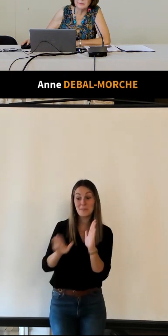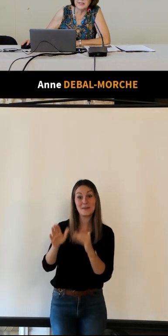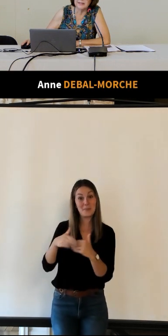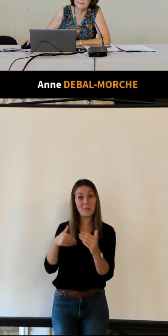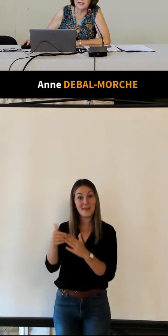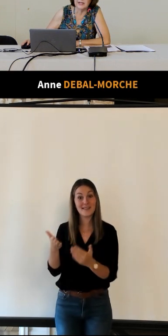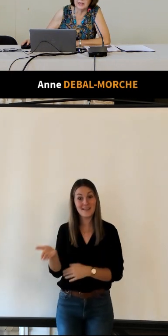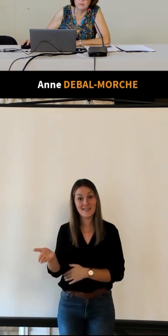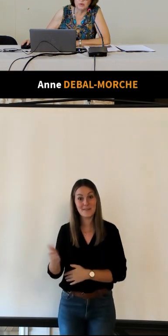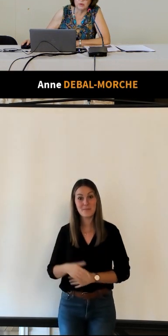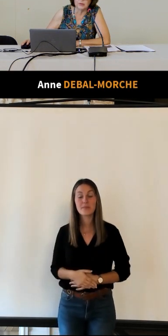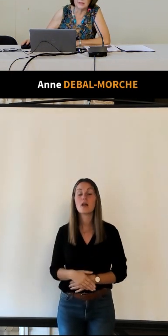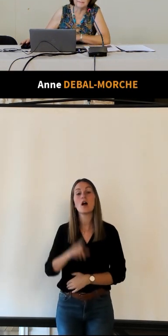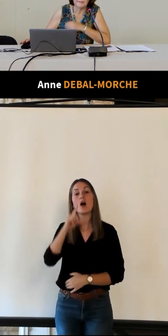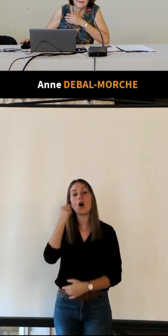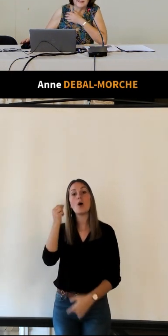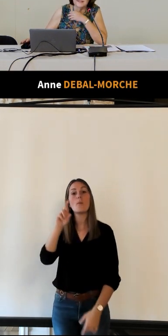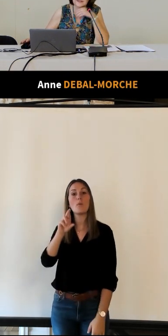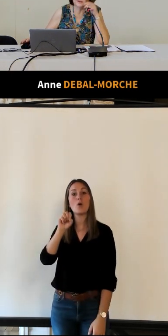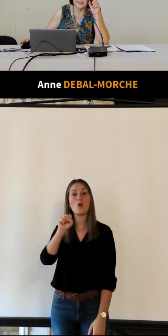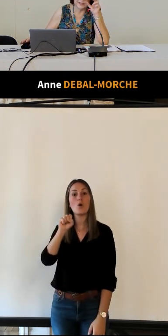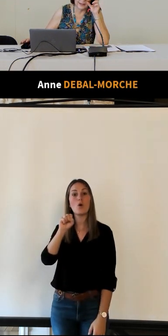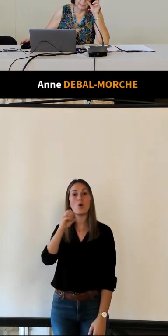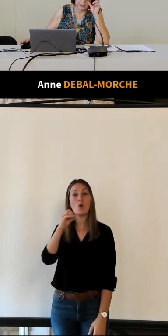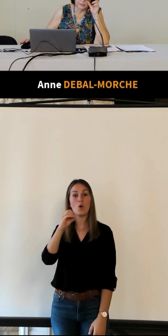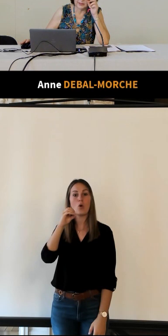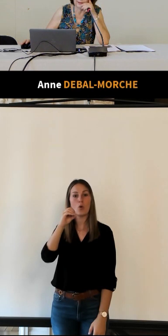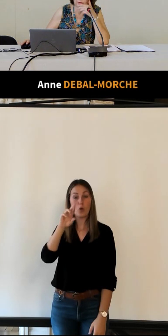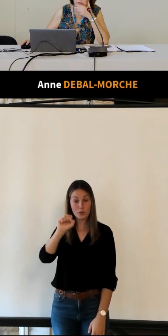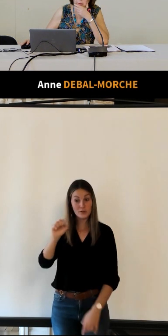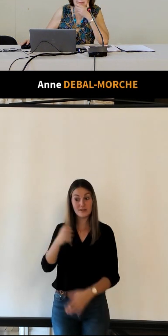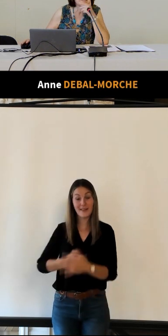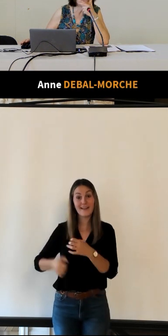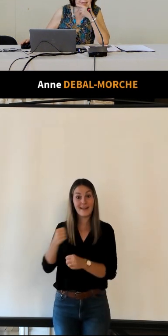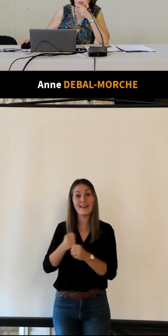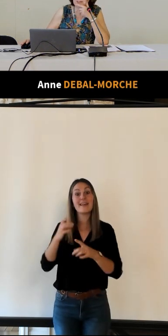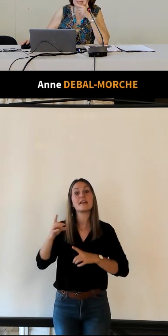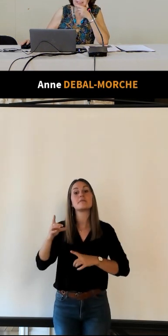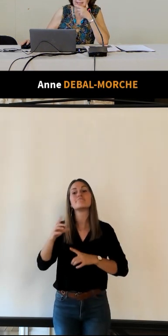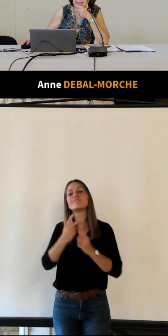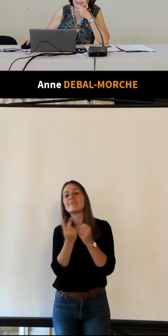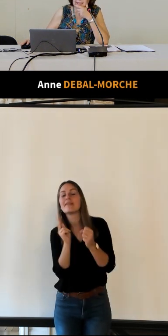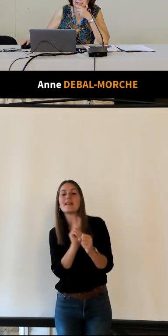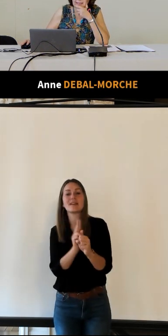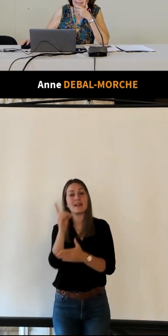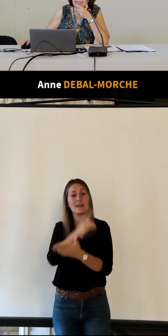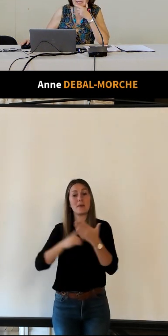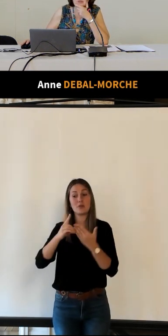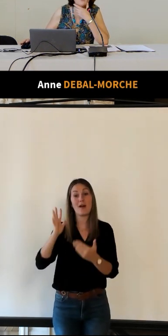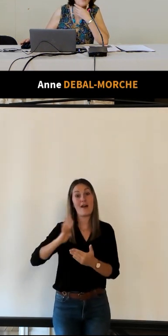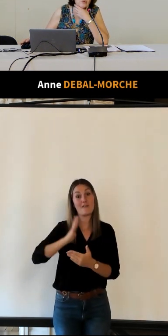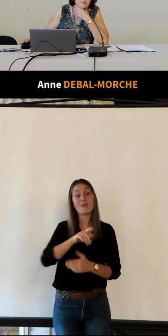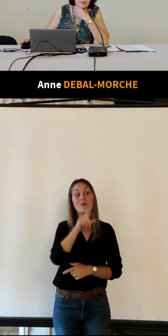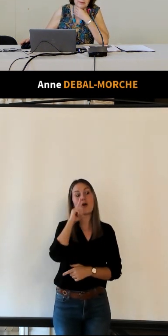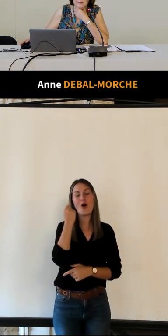établi par Raymond Rose qui était le délégué départemental au Tourif qui était un ancien militaire et